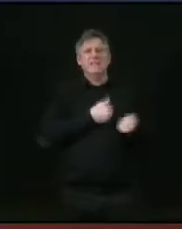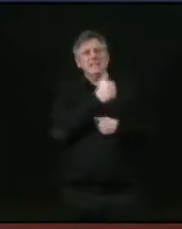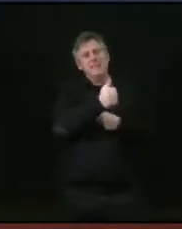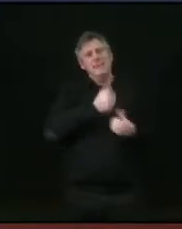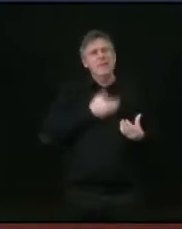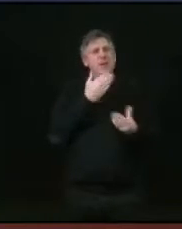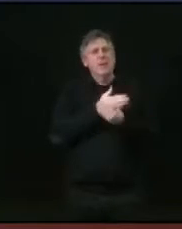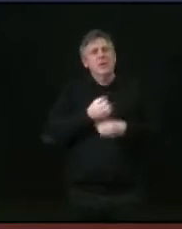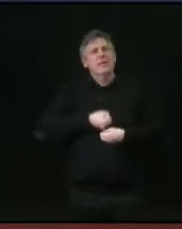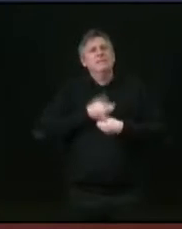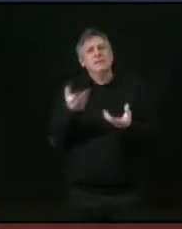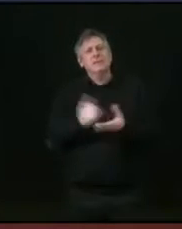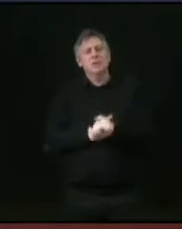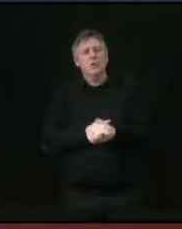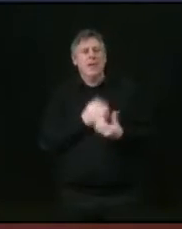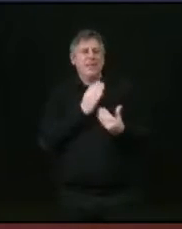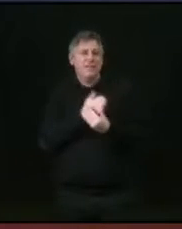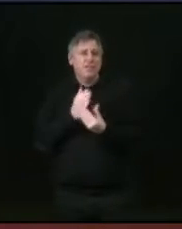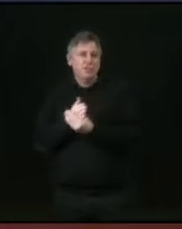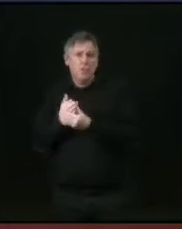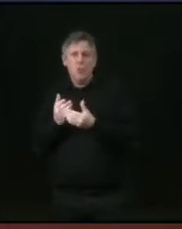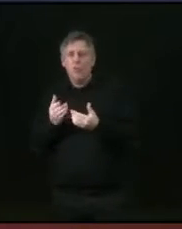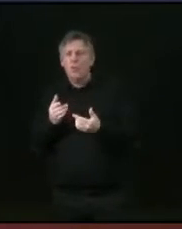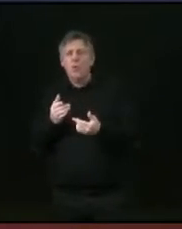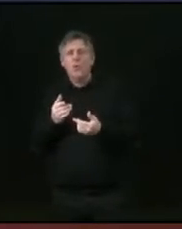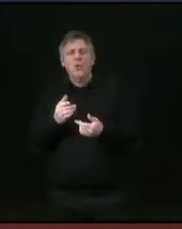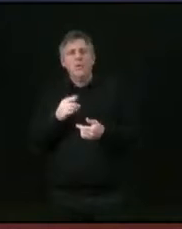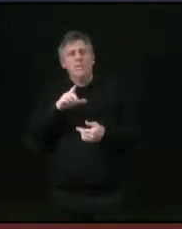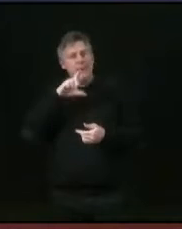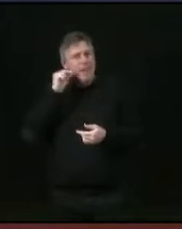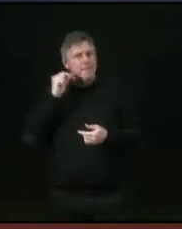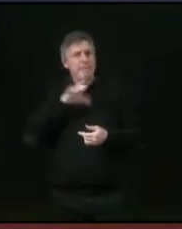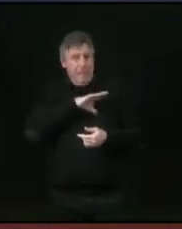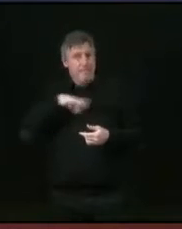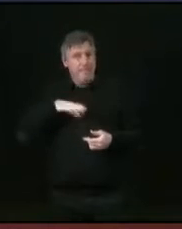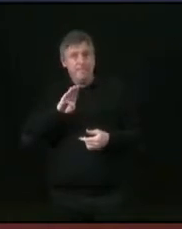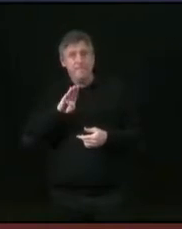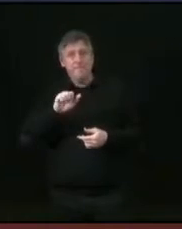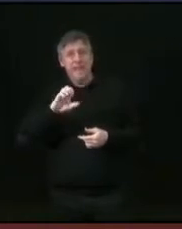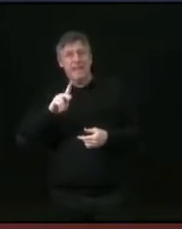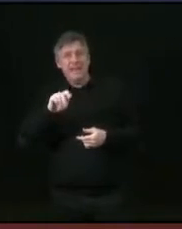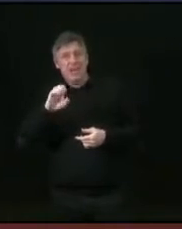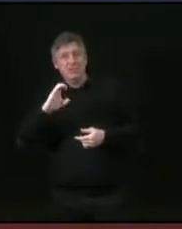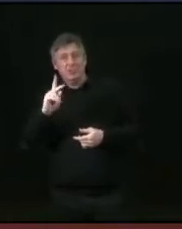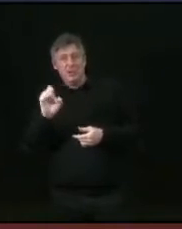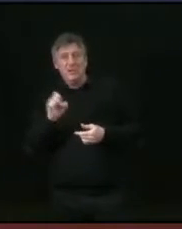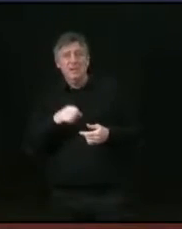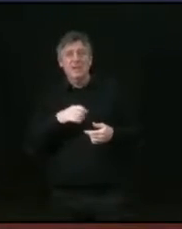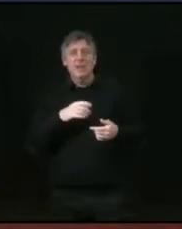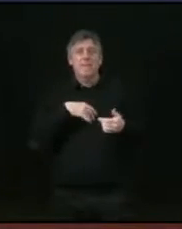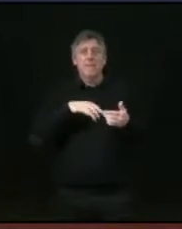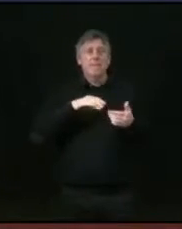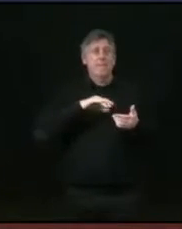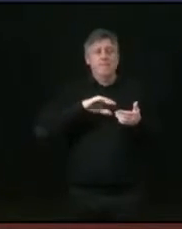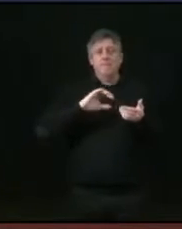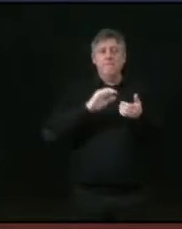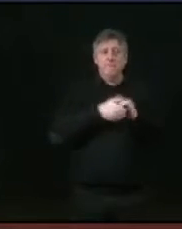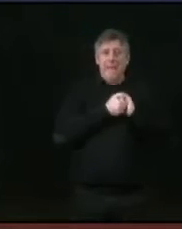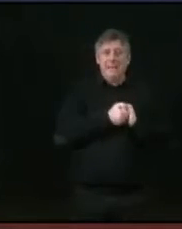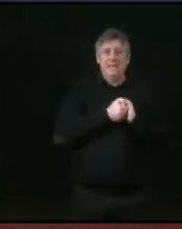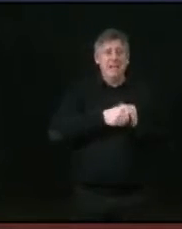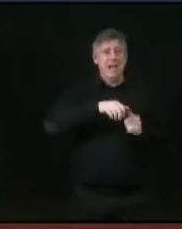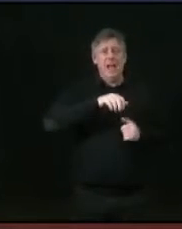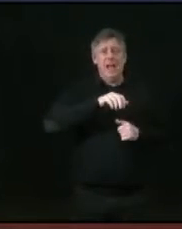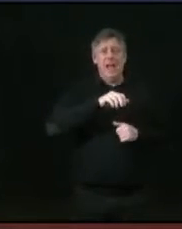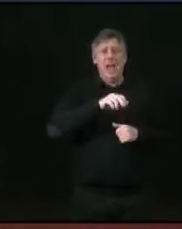Sur les différentes interventions de ma collègue Lara Baqueche sur le pacte Alternatiba. Le pacte Alternatiba, pourquoi nous l'avons